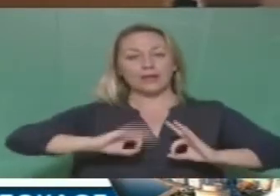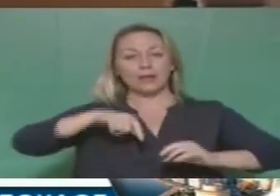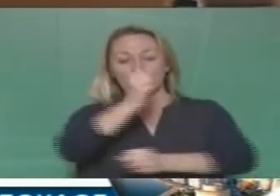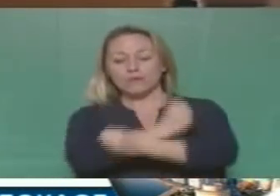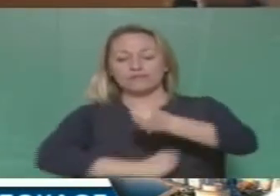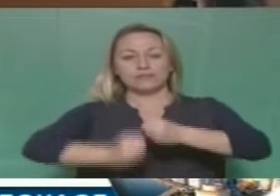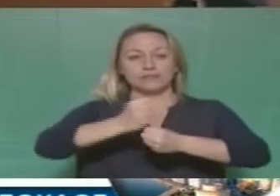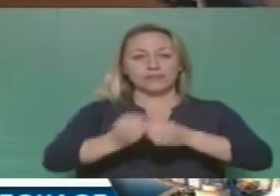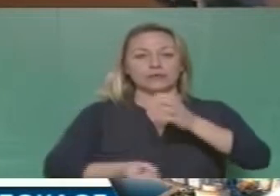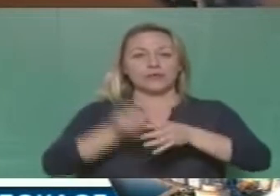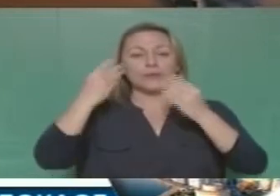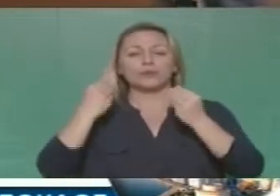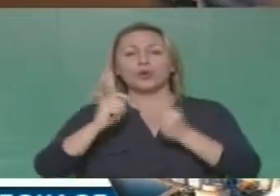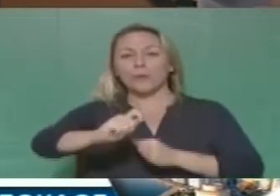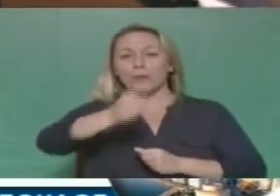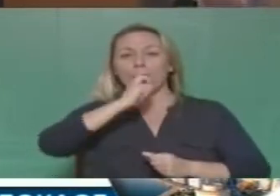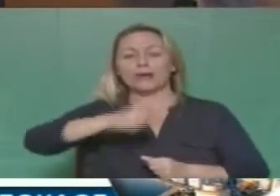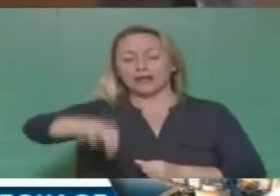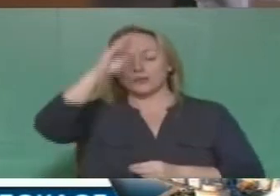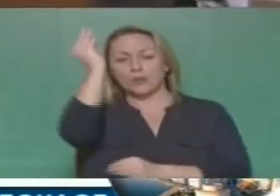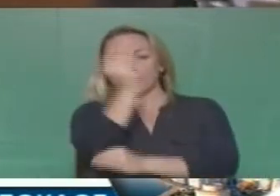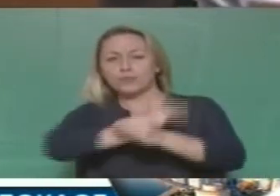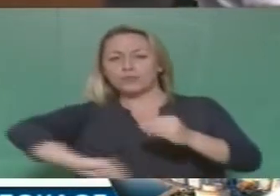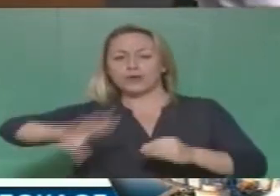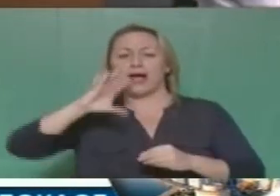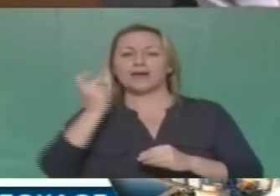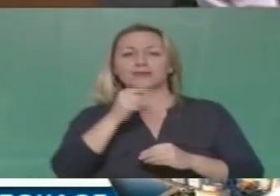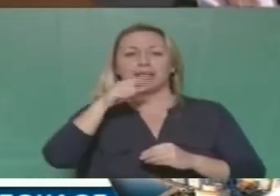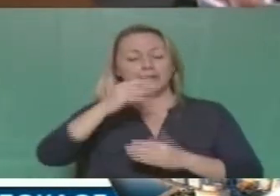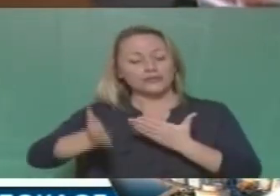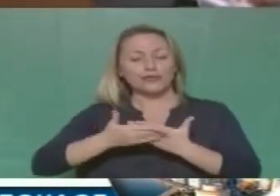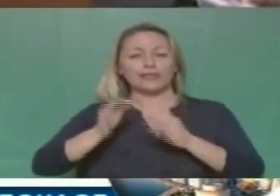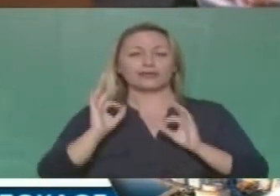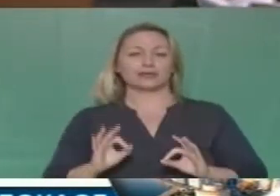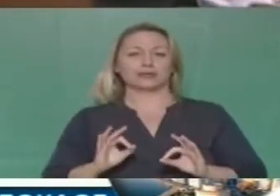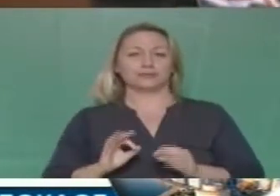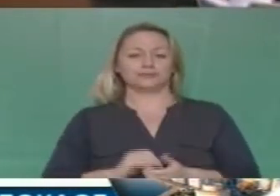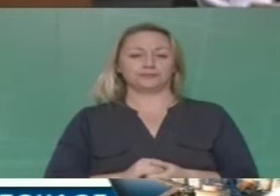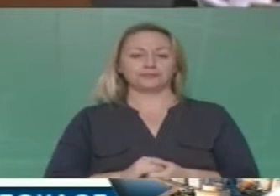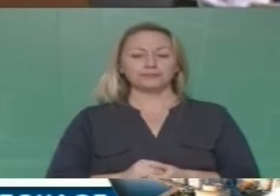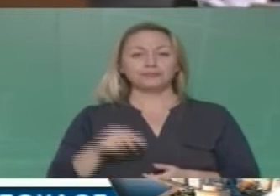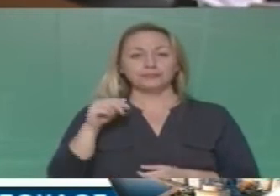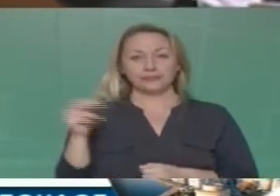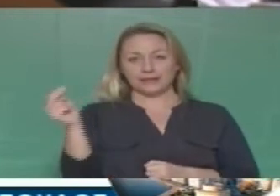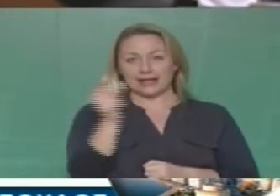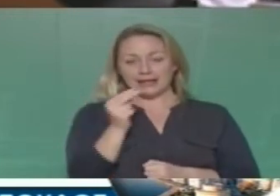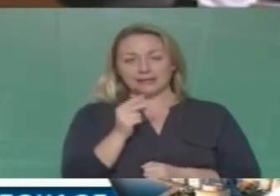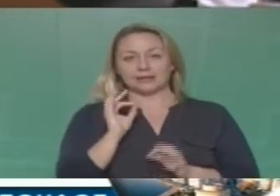με τη φιλενεύθερη πολιτική της, με την καταστολή της, με την ανδραστική της πολιτική σε όλα τα επίπεδα. Τώρα για τα θέματα που ήθελα να πιάσω.